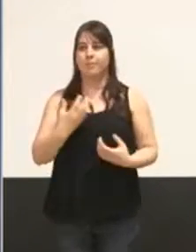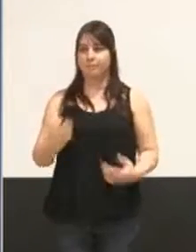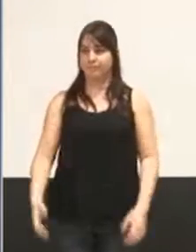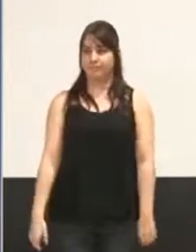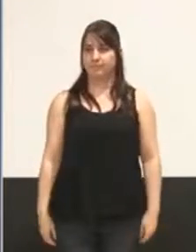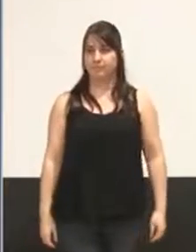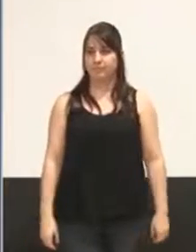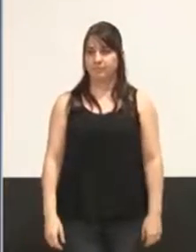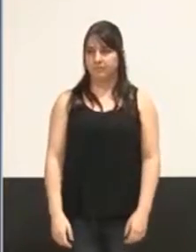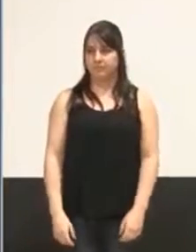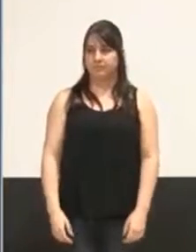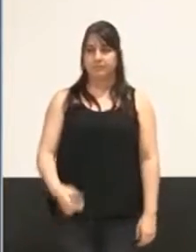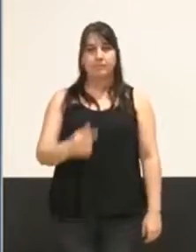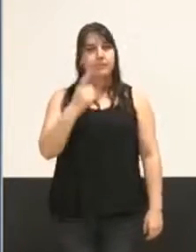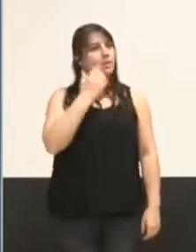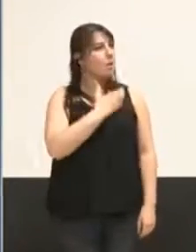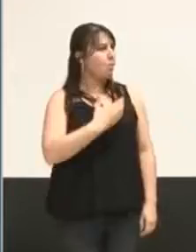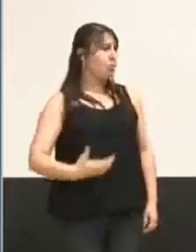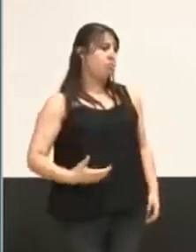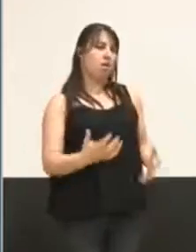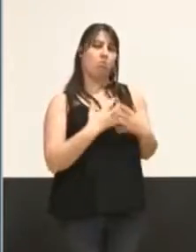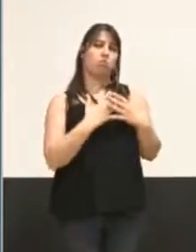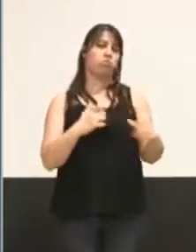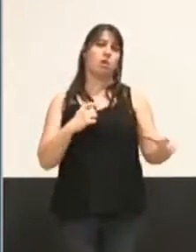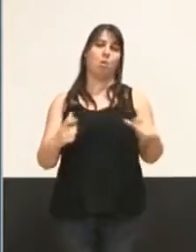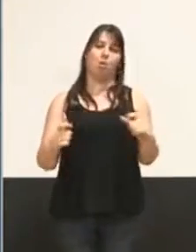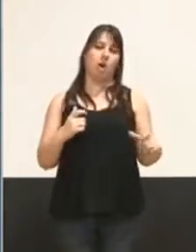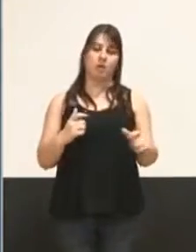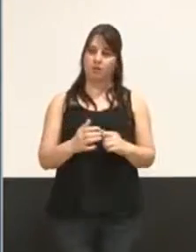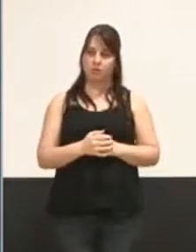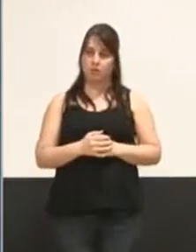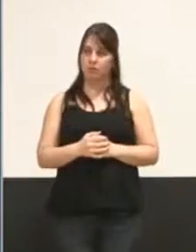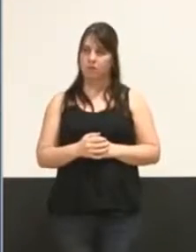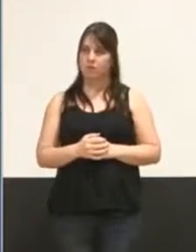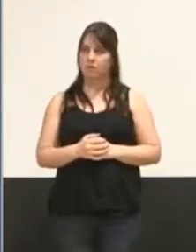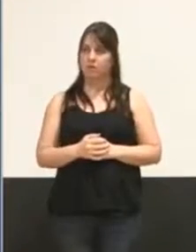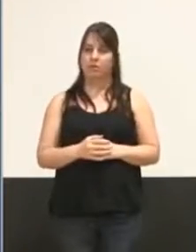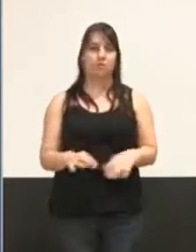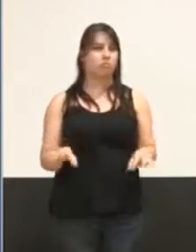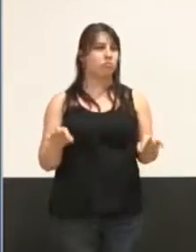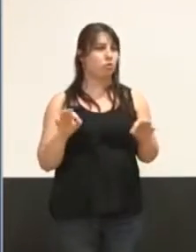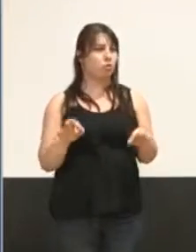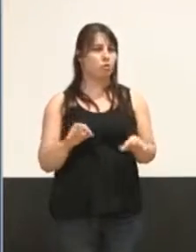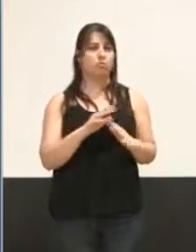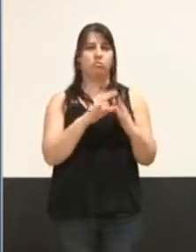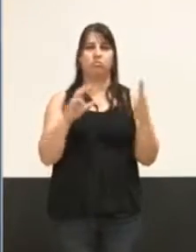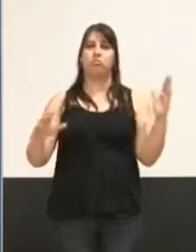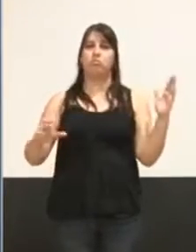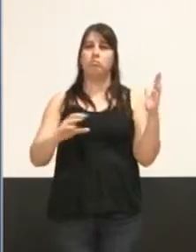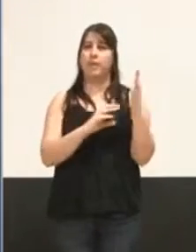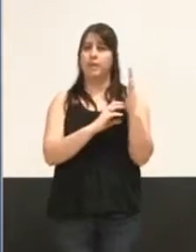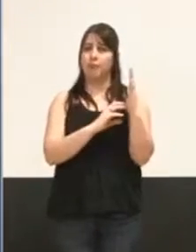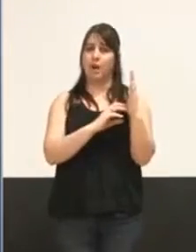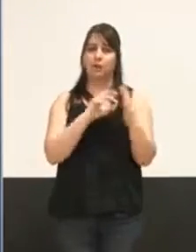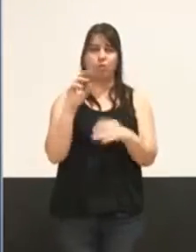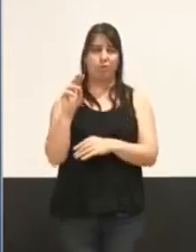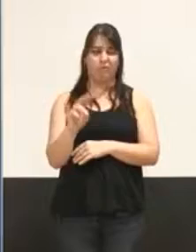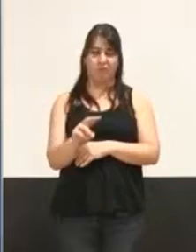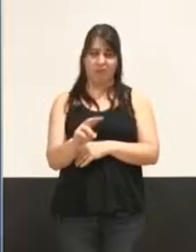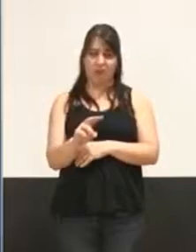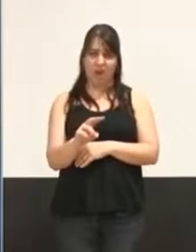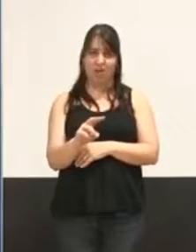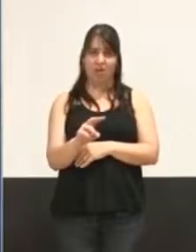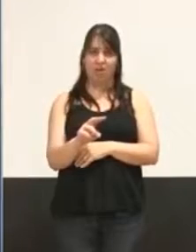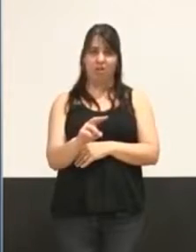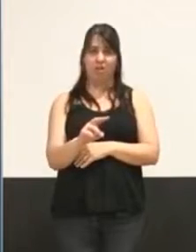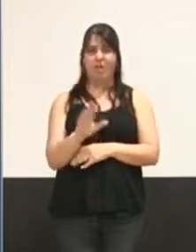M. le maire, mes chers collègues, nous avons en effet à nous prononcer sur une délibération qui n'est qu'une délibération de